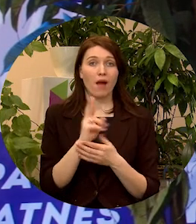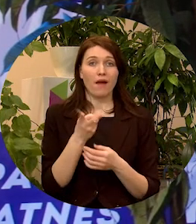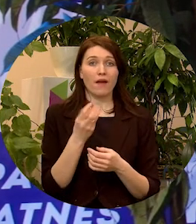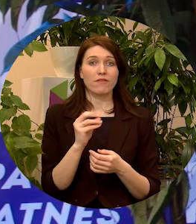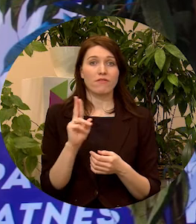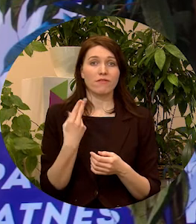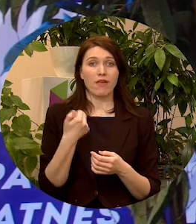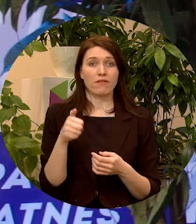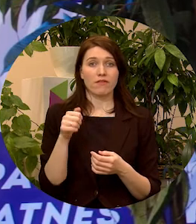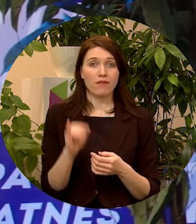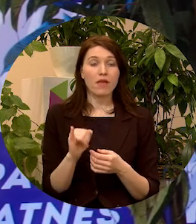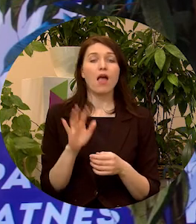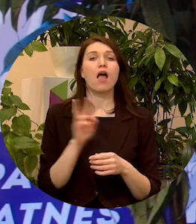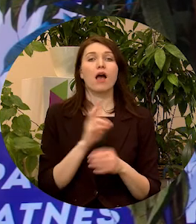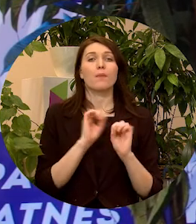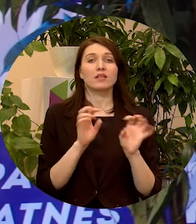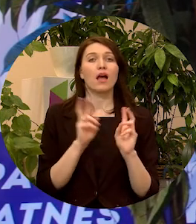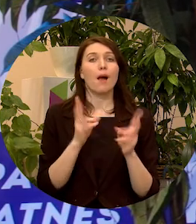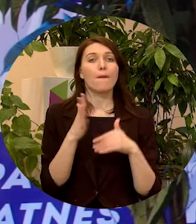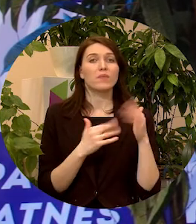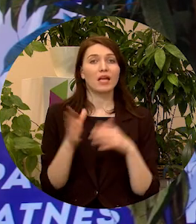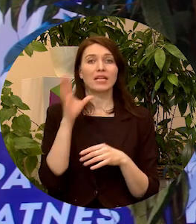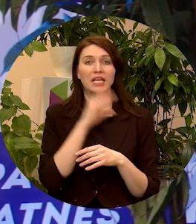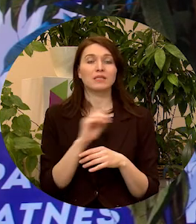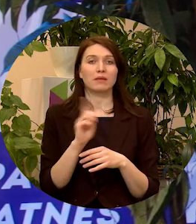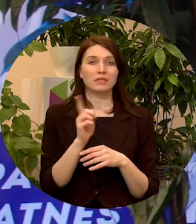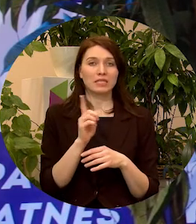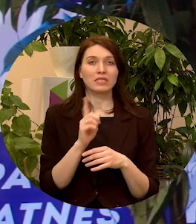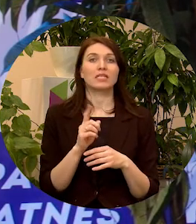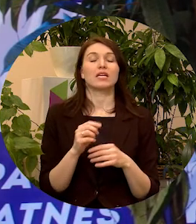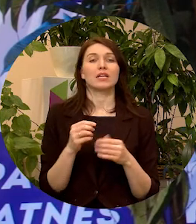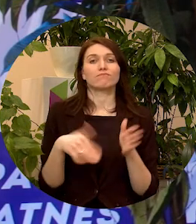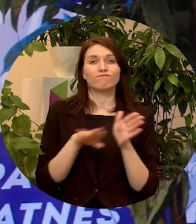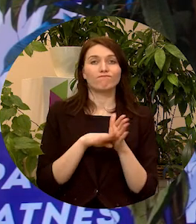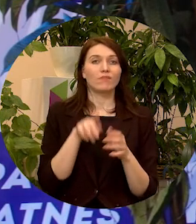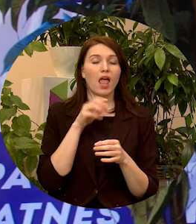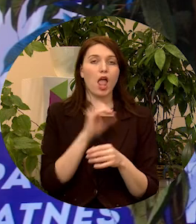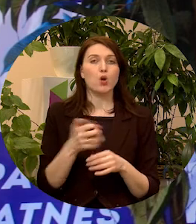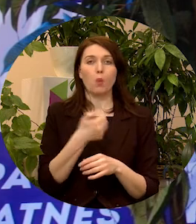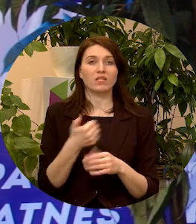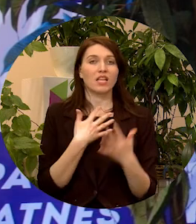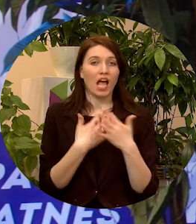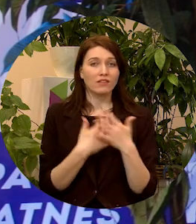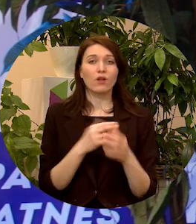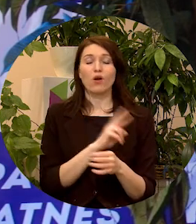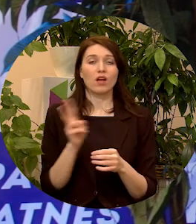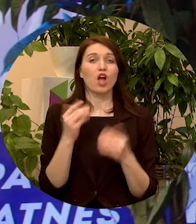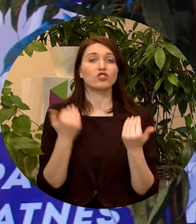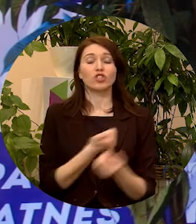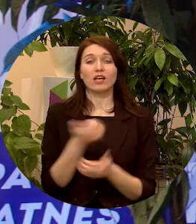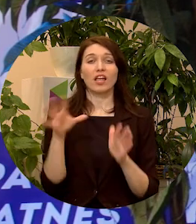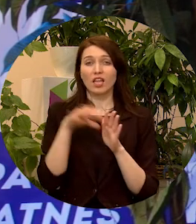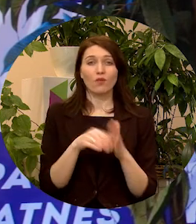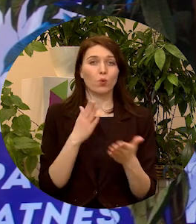pastāstīs par to, kā praktiski ir iespējams iesaistīties Eiropas jaunatnes gadu aktivitātēs un kas tad šī gada